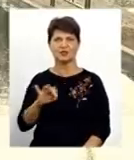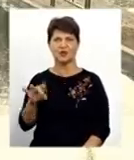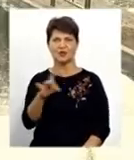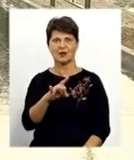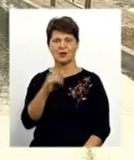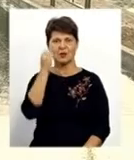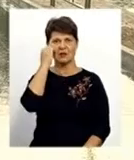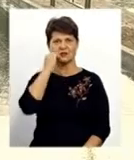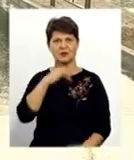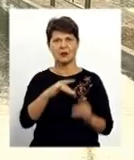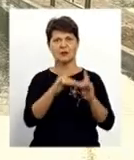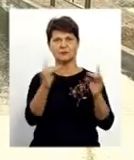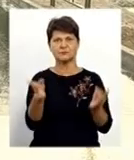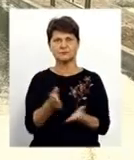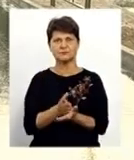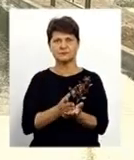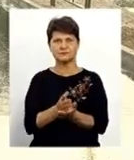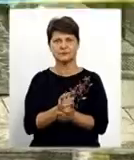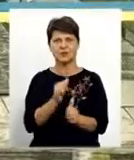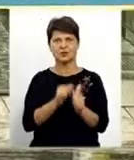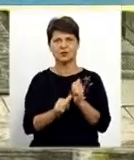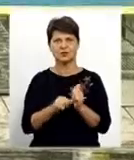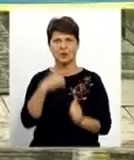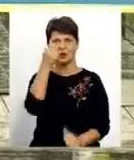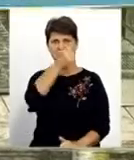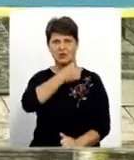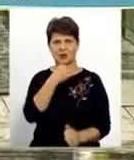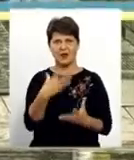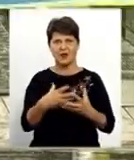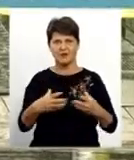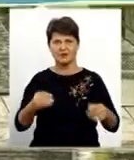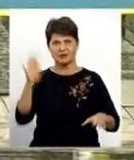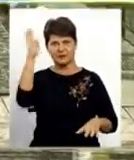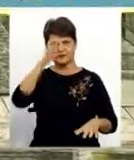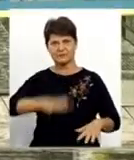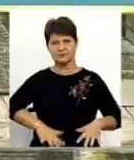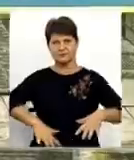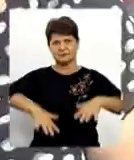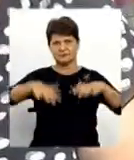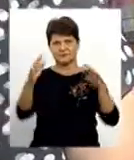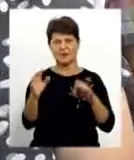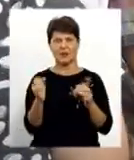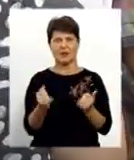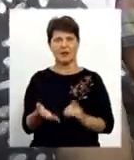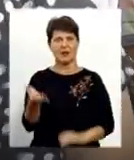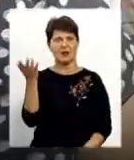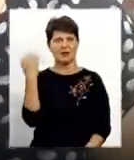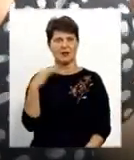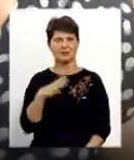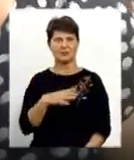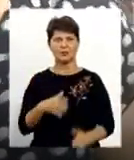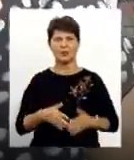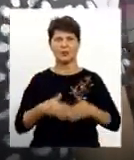прослугувала 60 років. Міст регулярно затоплювало, особливо навесні, коли Південний Буг виходив з берегів. Раніше ходив в катер,